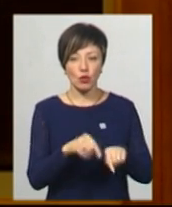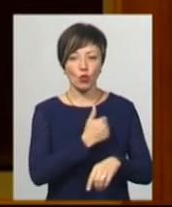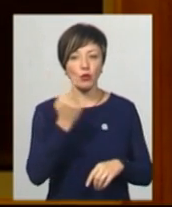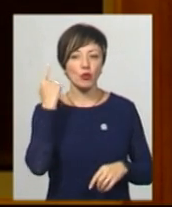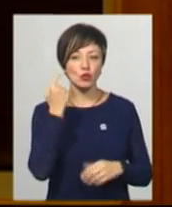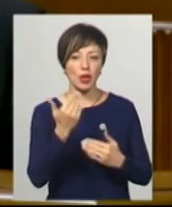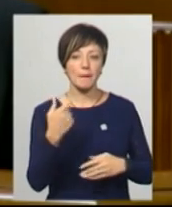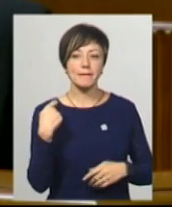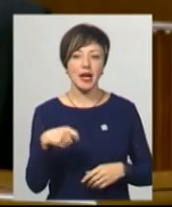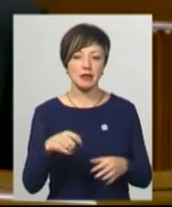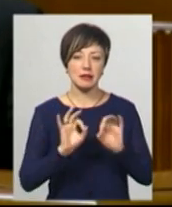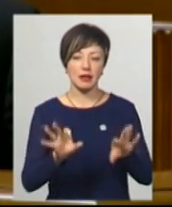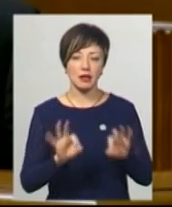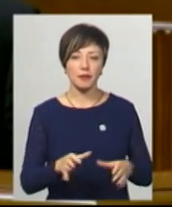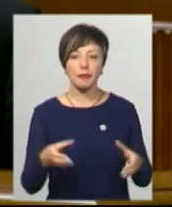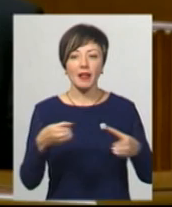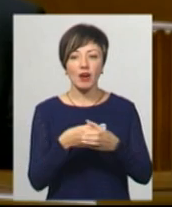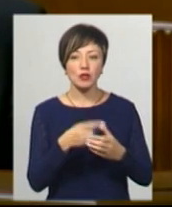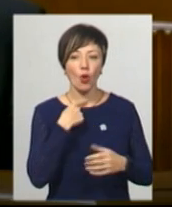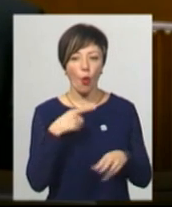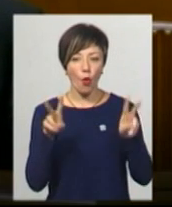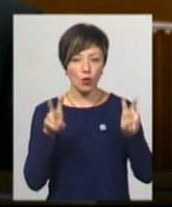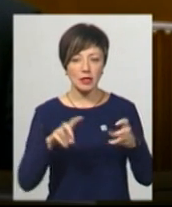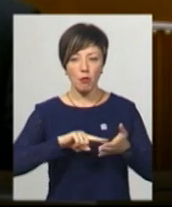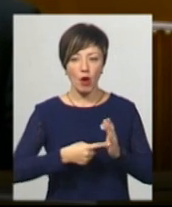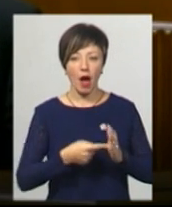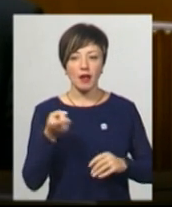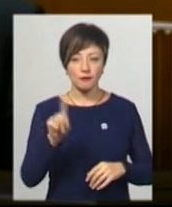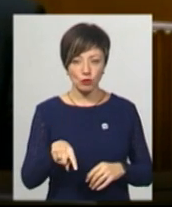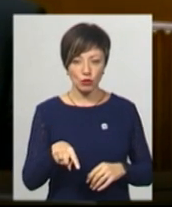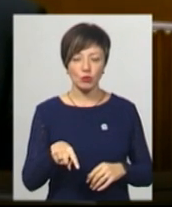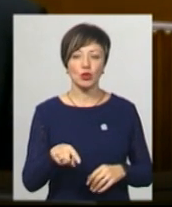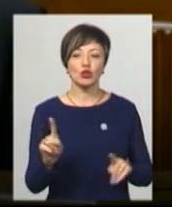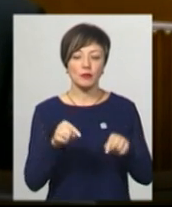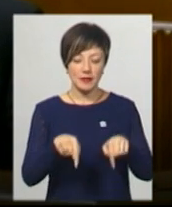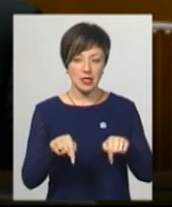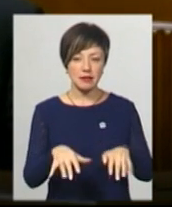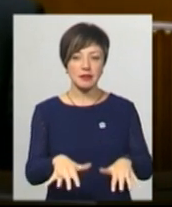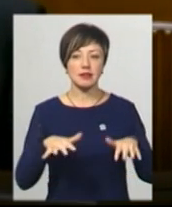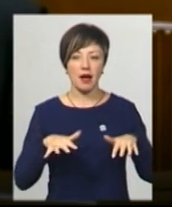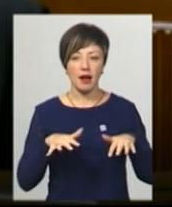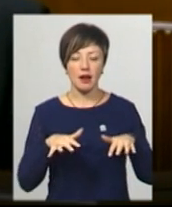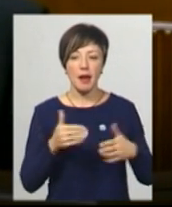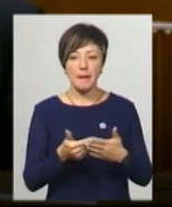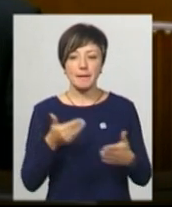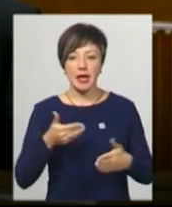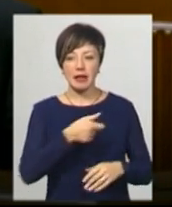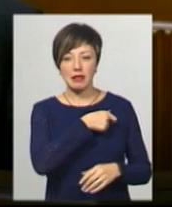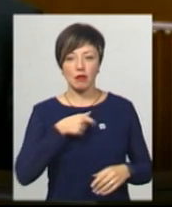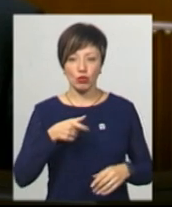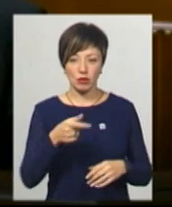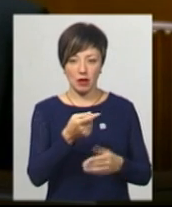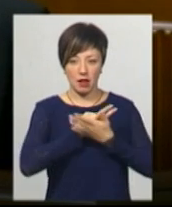президента. Фракція голосів наполягала вчора, наполягає сьогодні на тому, щоб в цій залі перед депутатами,